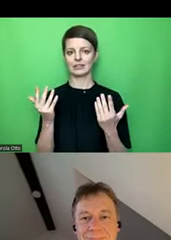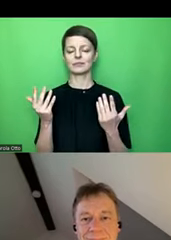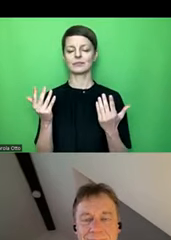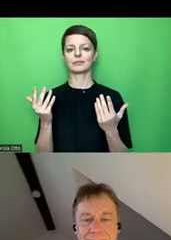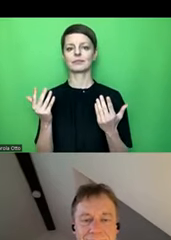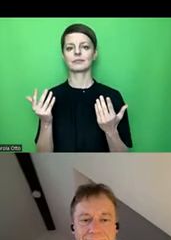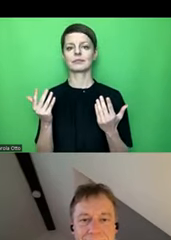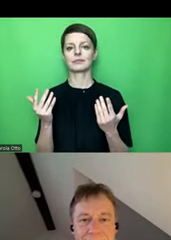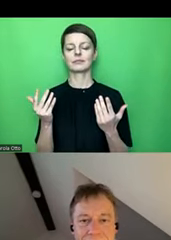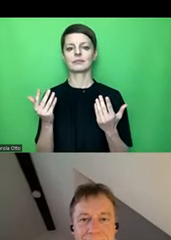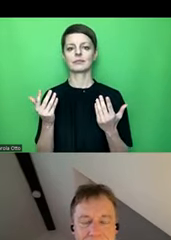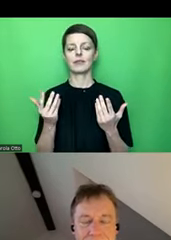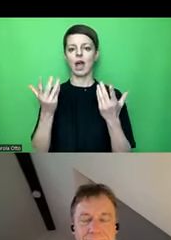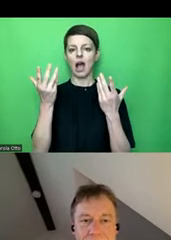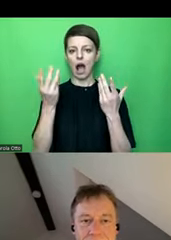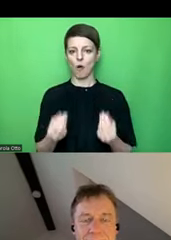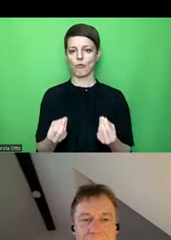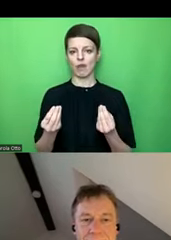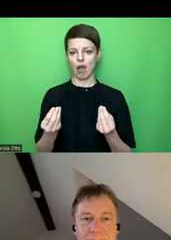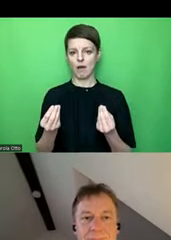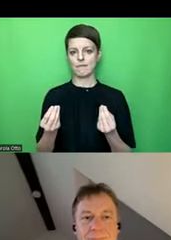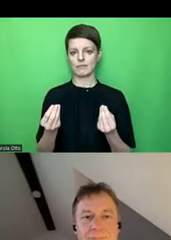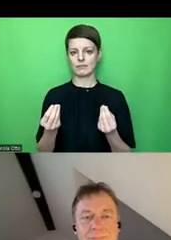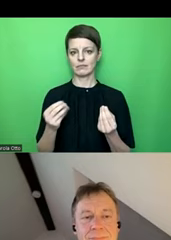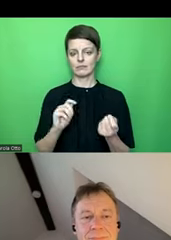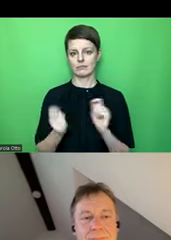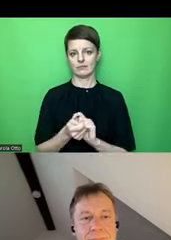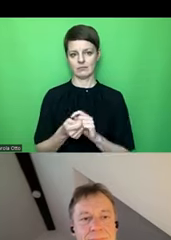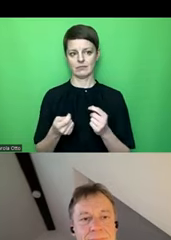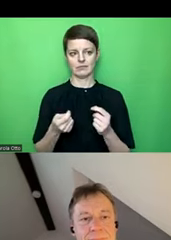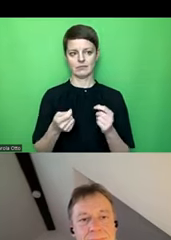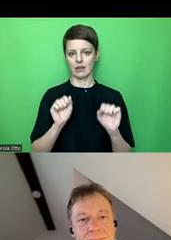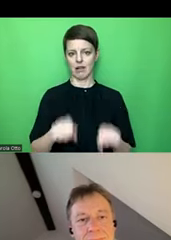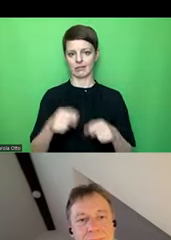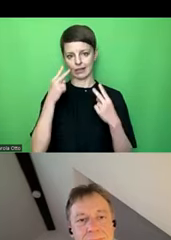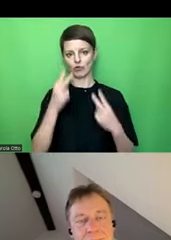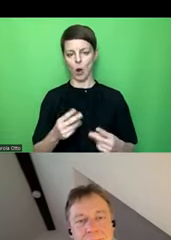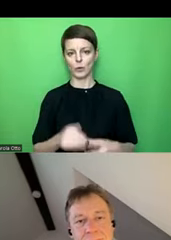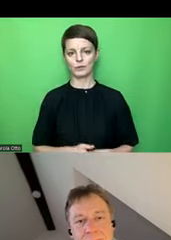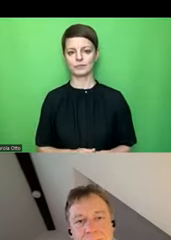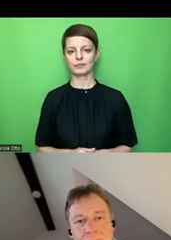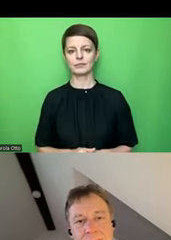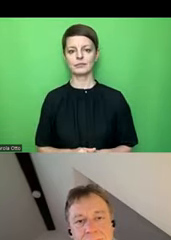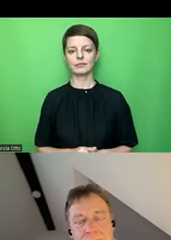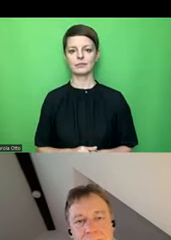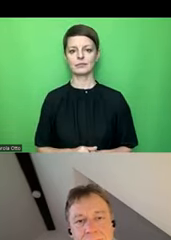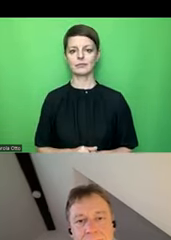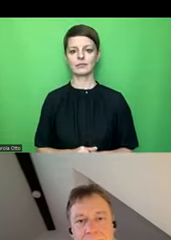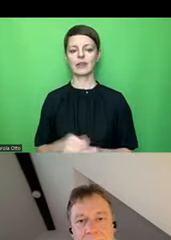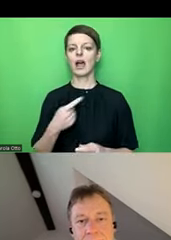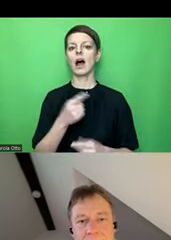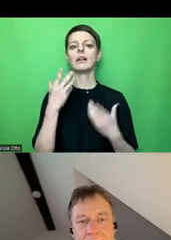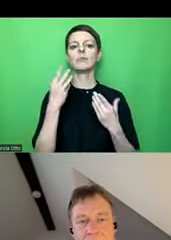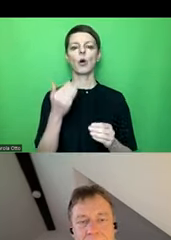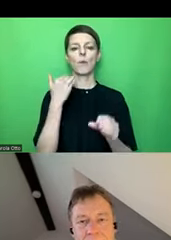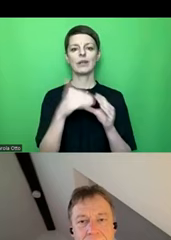die Aufnahmen zur Verfügung stellen werden und Sie, also dann quasi eine E-Mail von uns allen bekommen